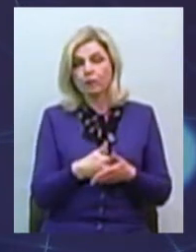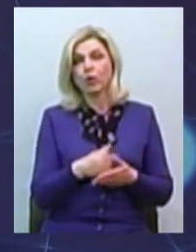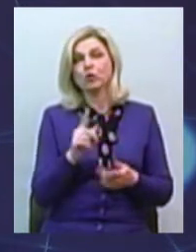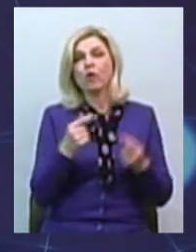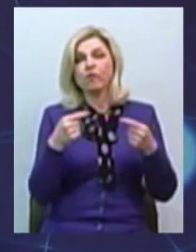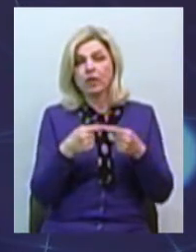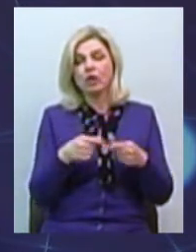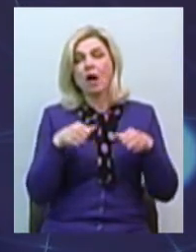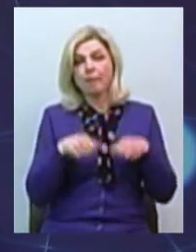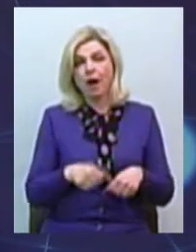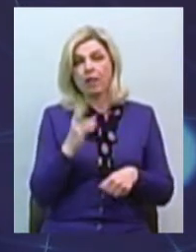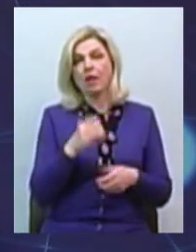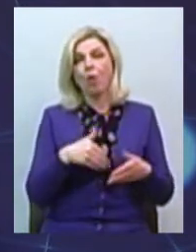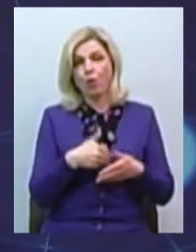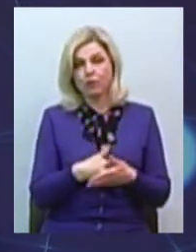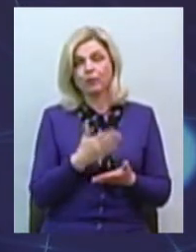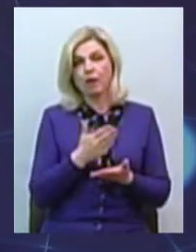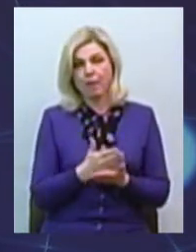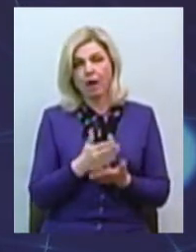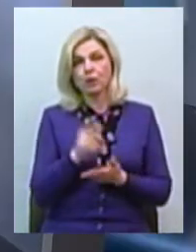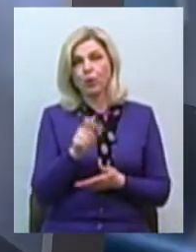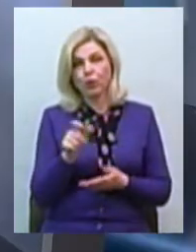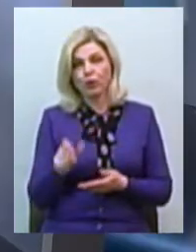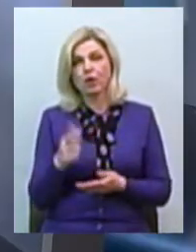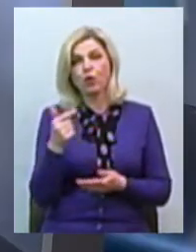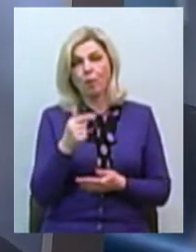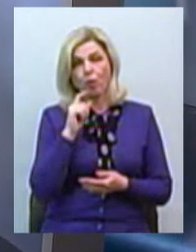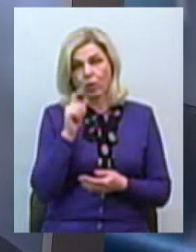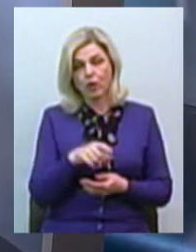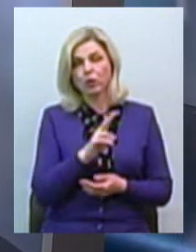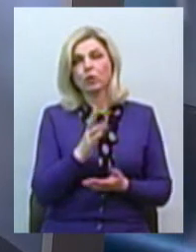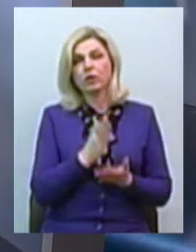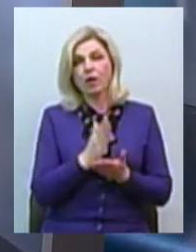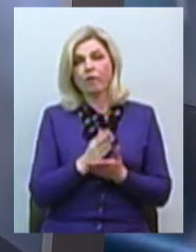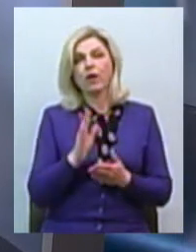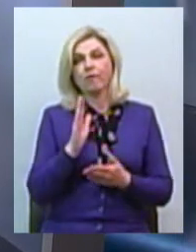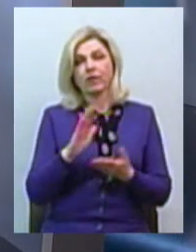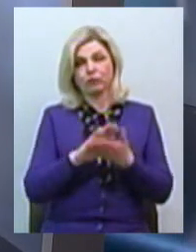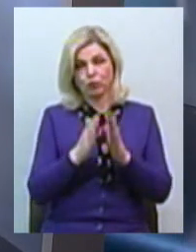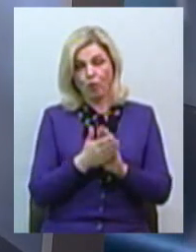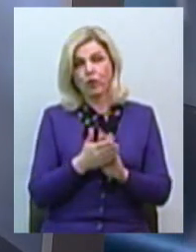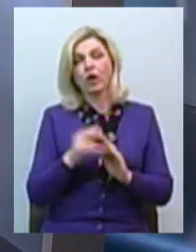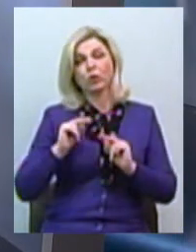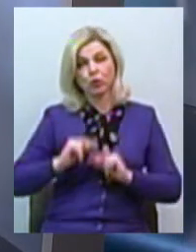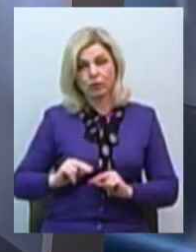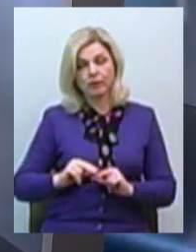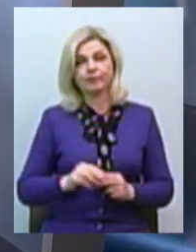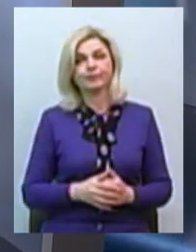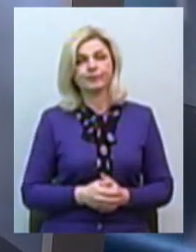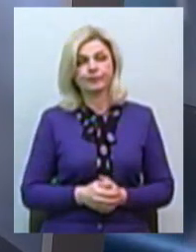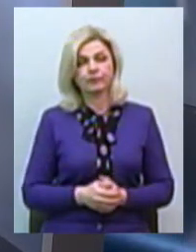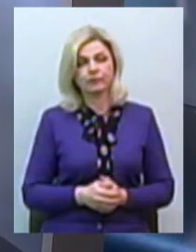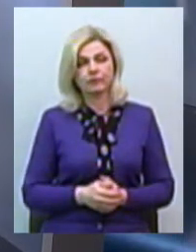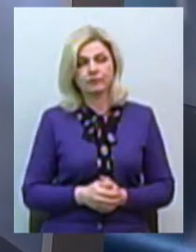визначено, що право на відпустку мають громадяни України, які перебувають у трудових відносинах з підприємствами установами і організаціями,